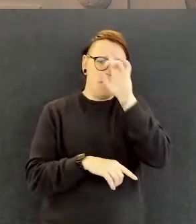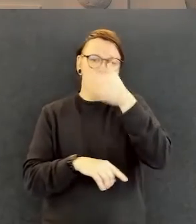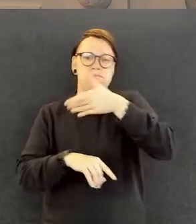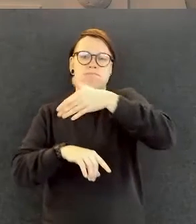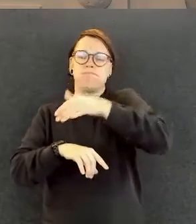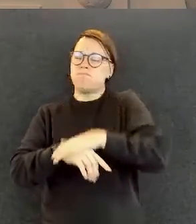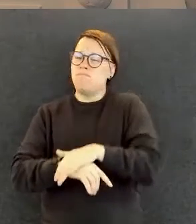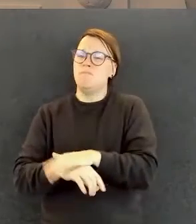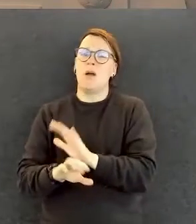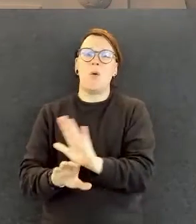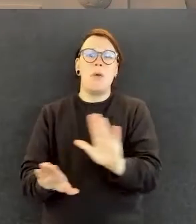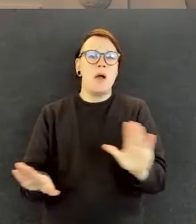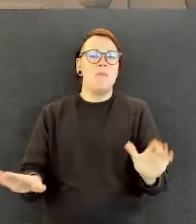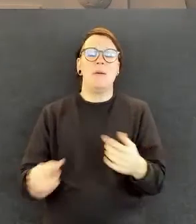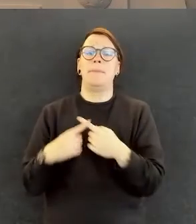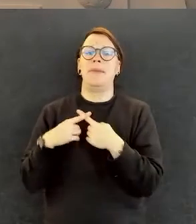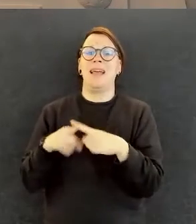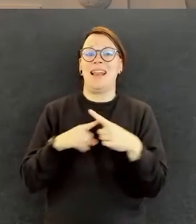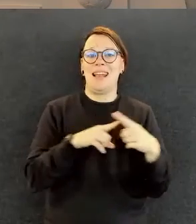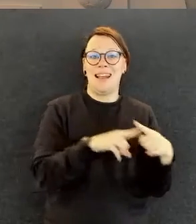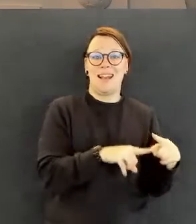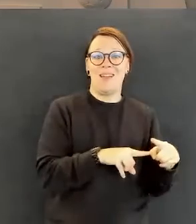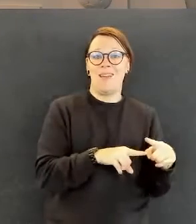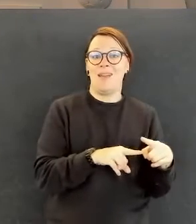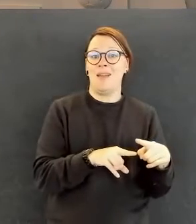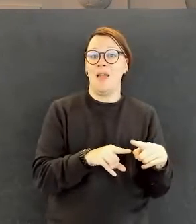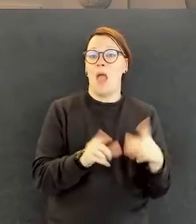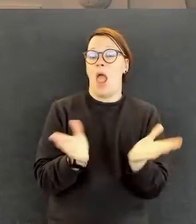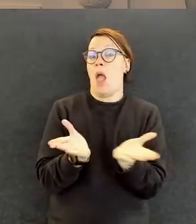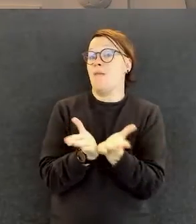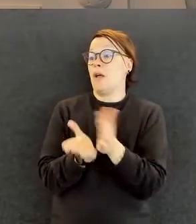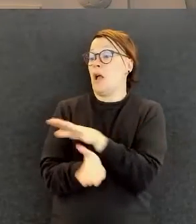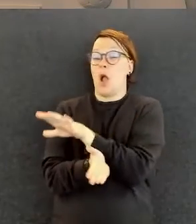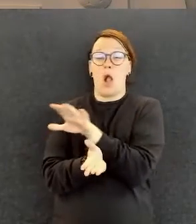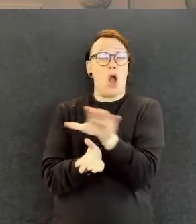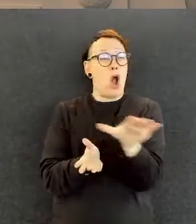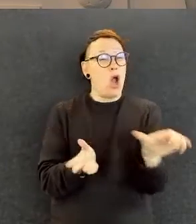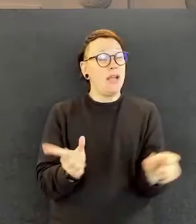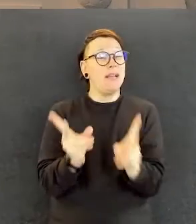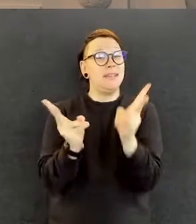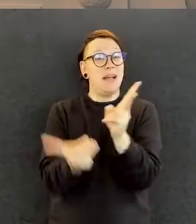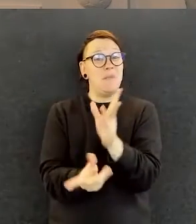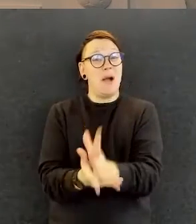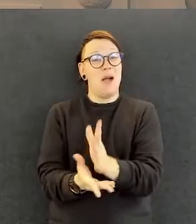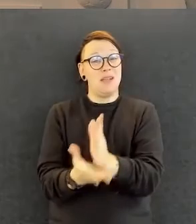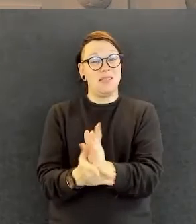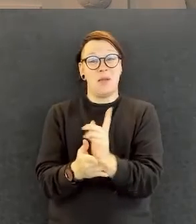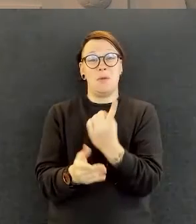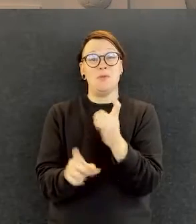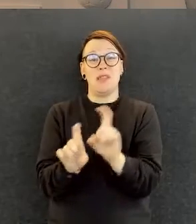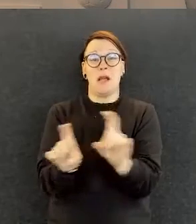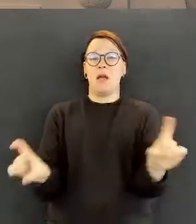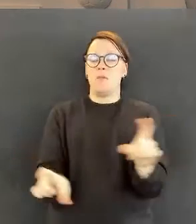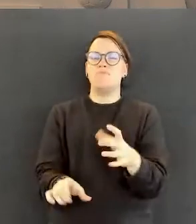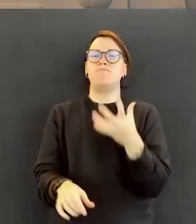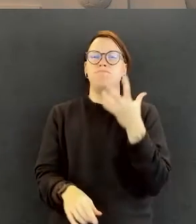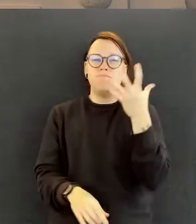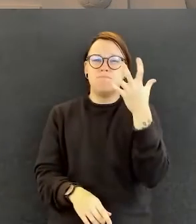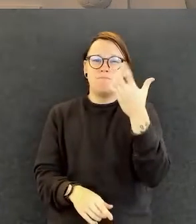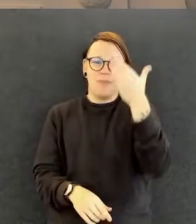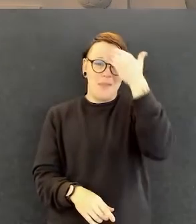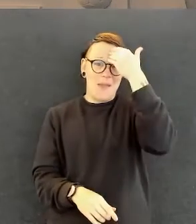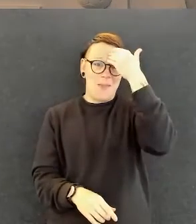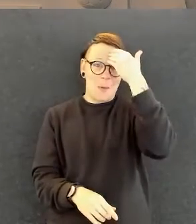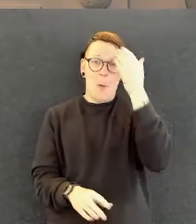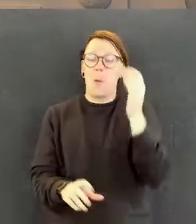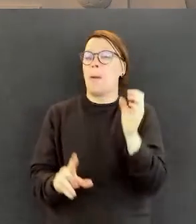parhaimpia asioita aikaiseksi. Että jos me kaikki ollaan saman asian äärelle ja tiedetään siitä valtavan paljon, niin silloinhan me ollaan vain siinä yhdessä.